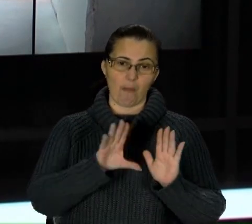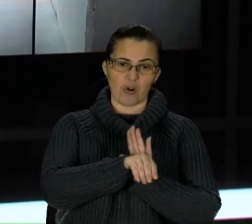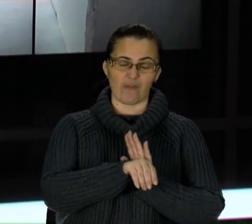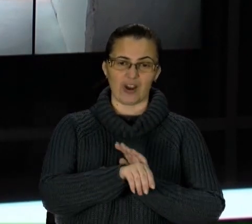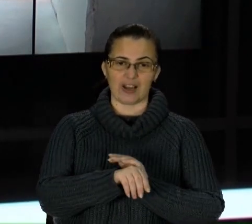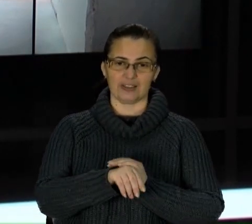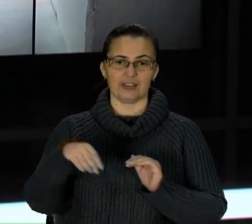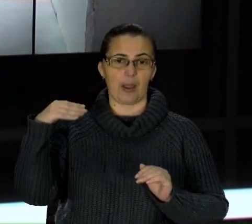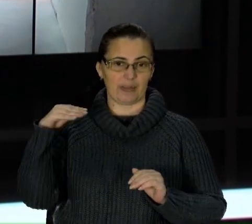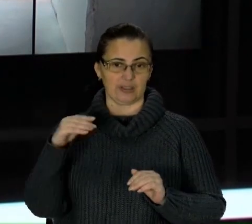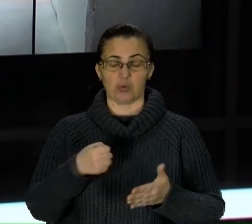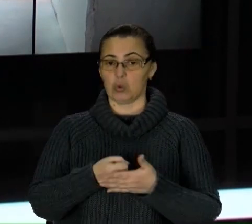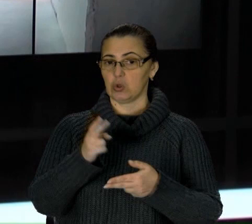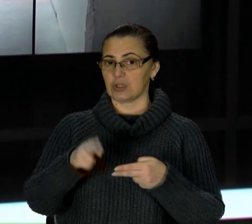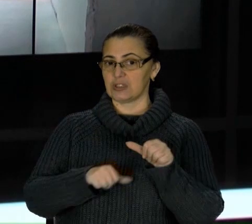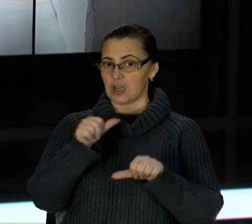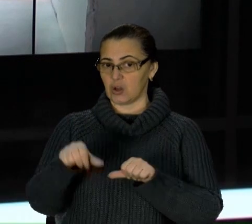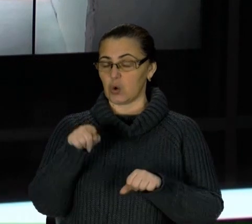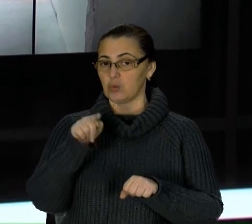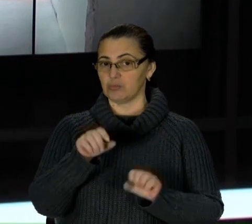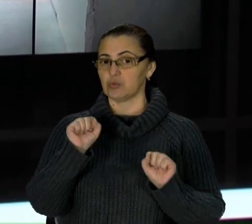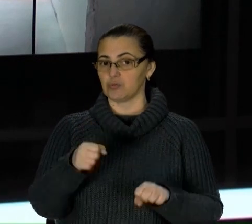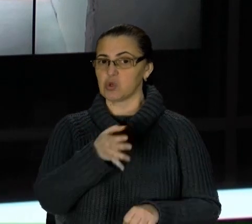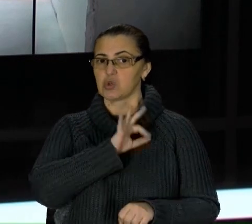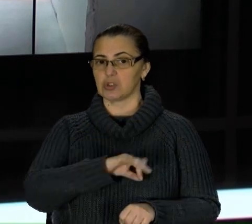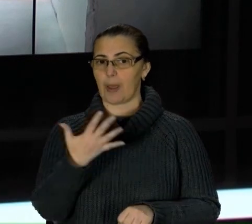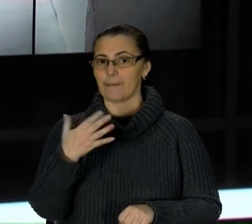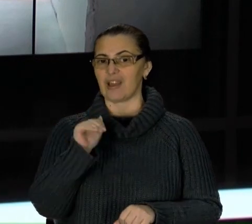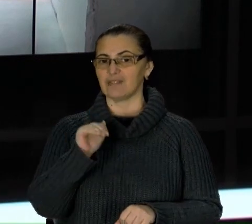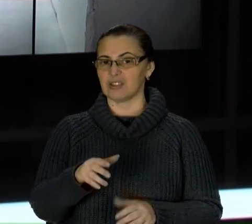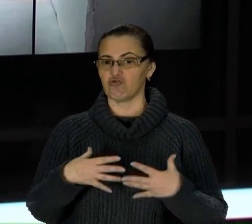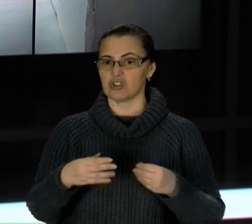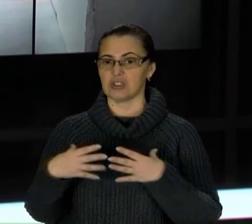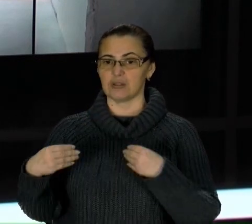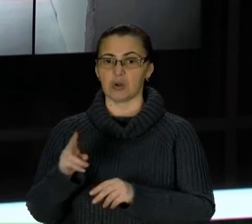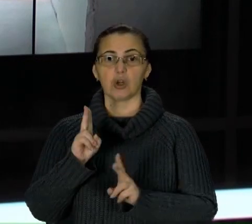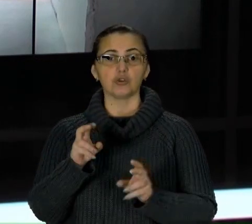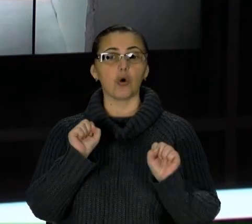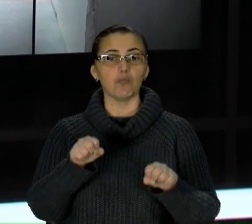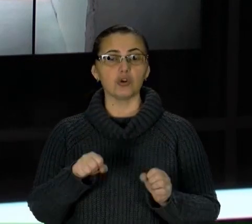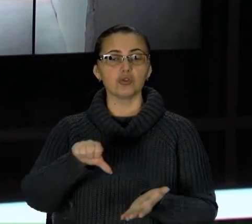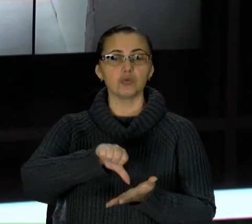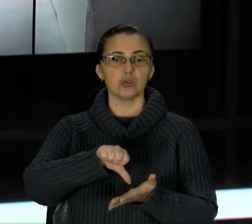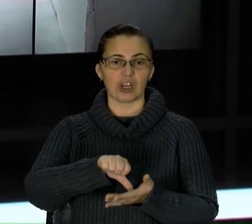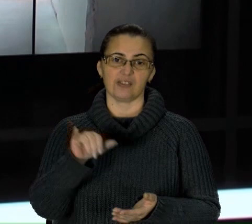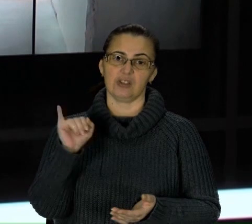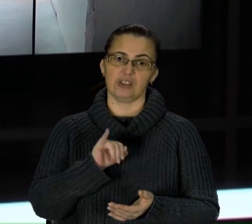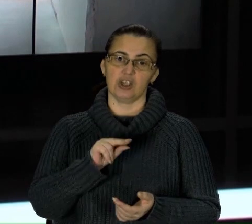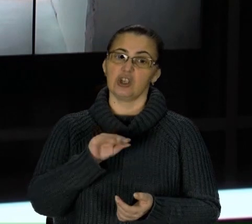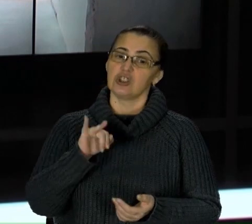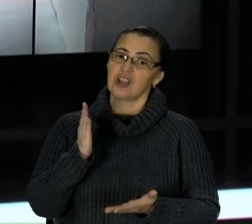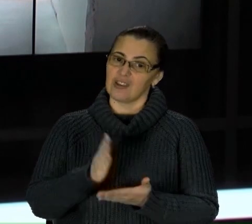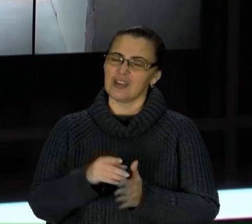І до кінця року нею зможуть скористатися 5 тисяч сімей. Хто може взяти участь і чи є